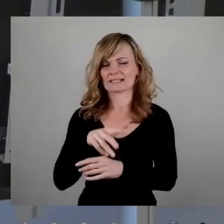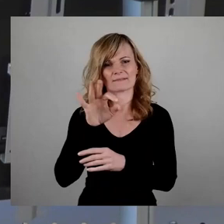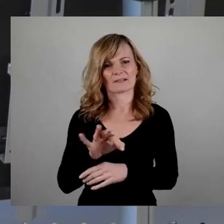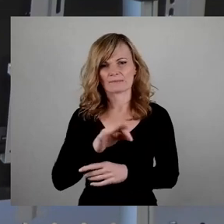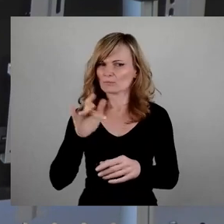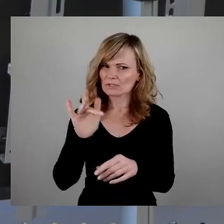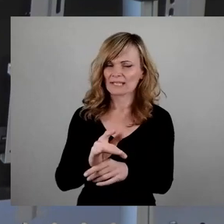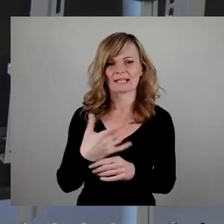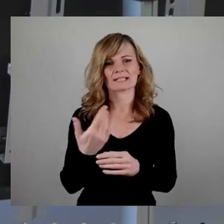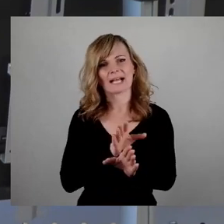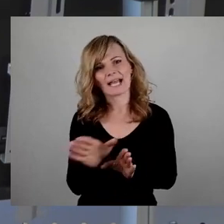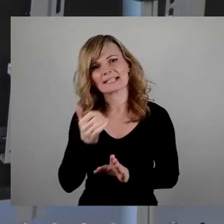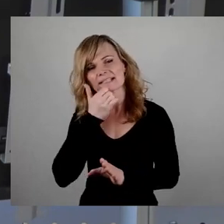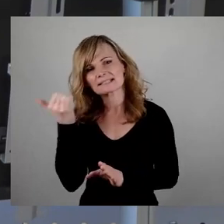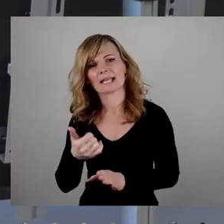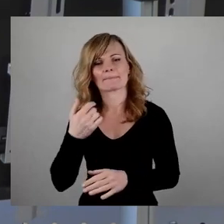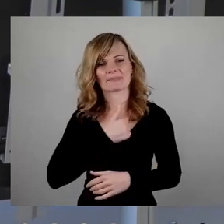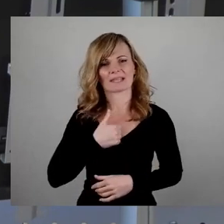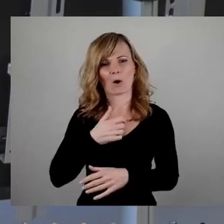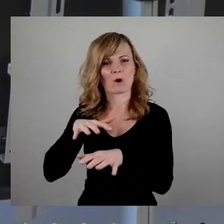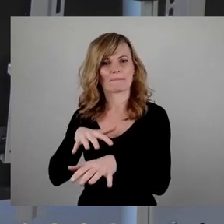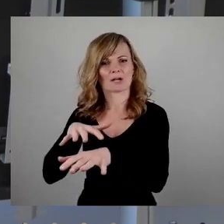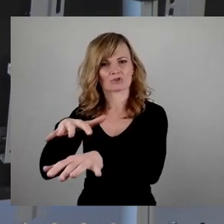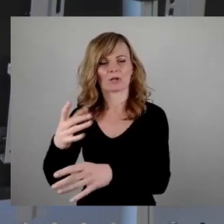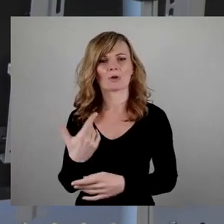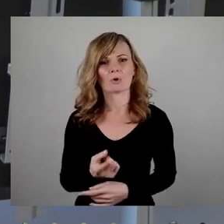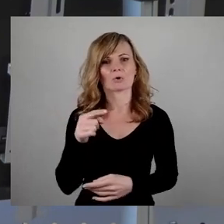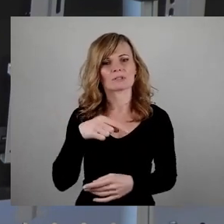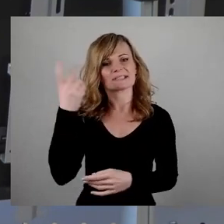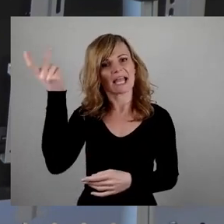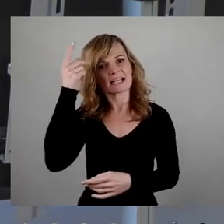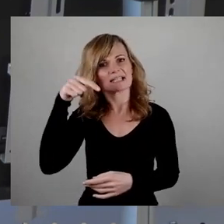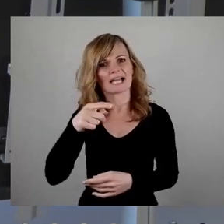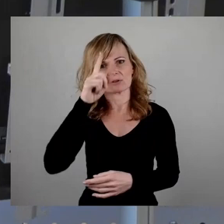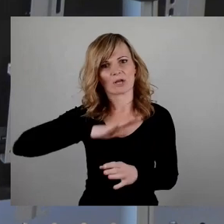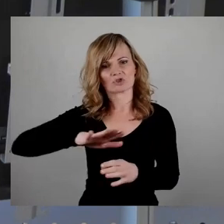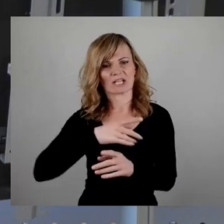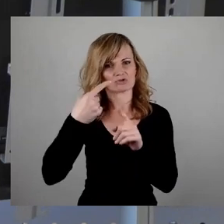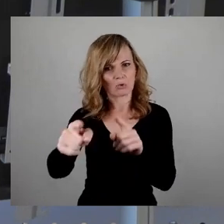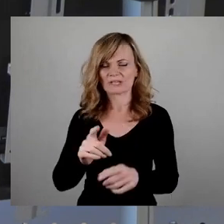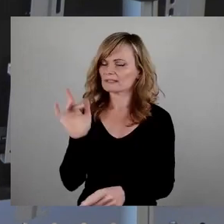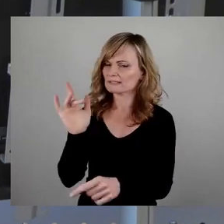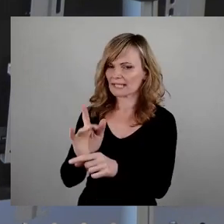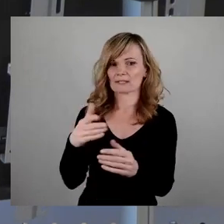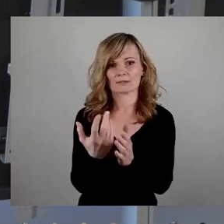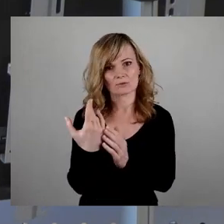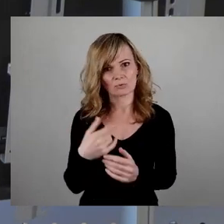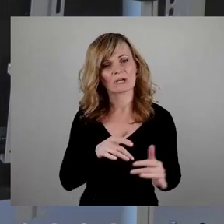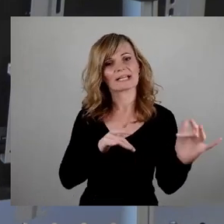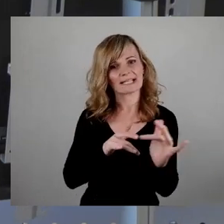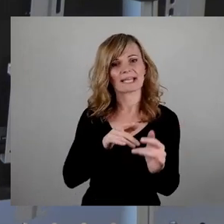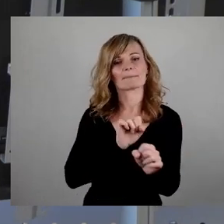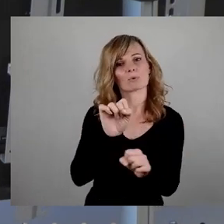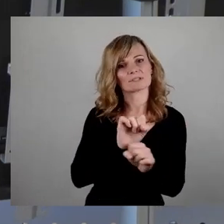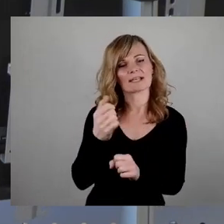Trauermärsche und für das stete Erinnern an Deutschlands Schuld. In diesem Sinne und als bewussten institutionellen Gegenprotest lädt die Landeshauptstadt